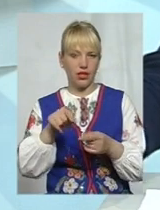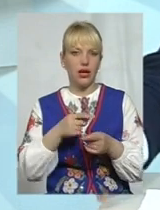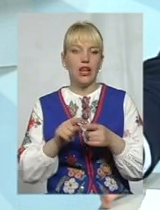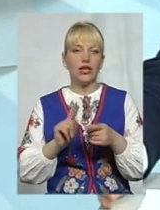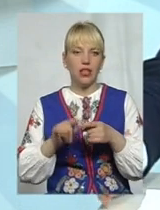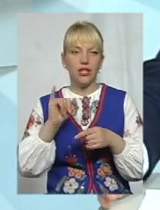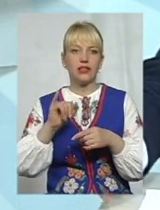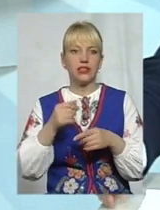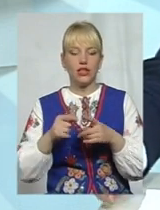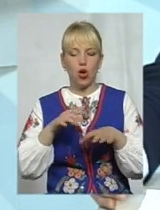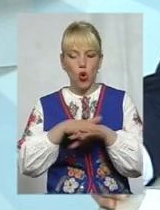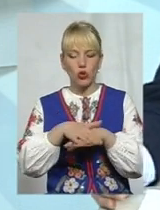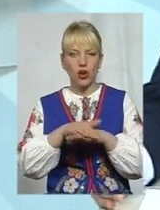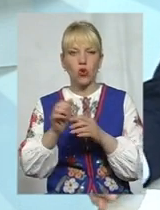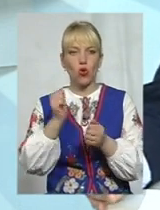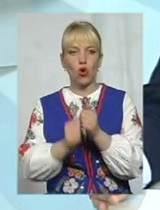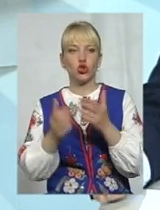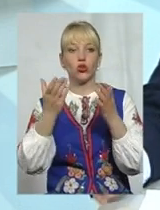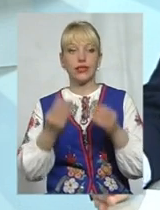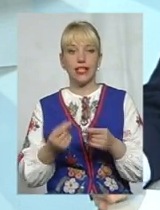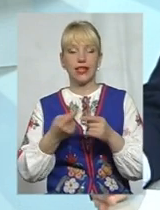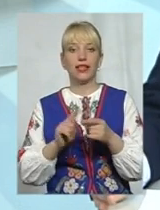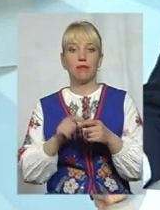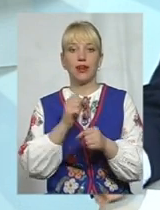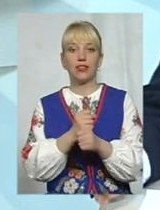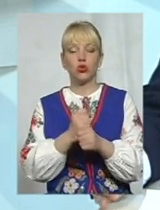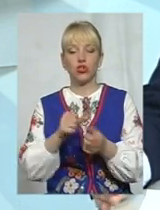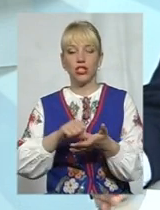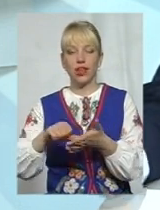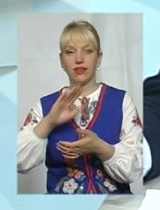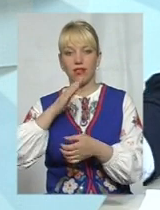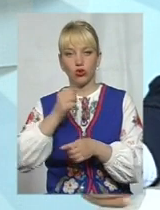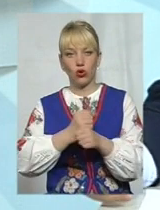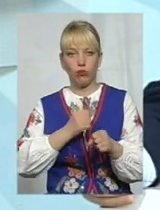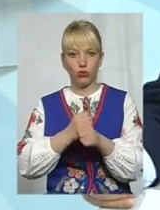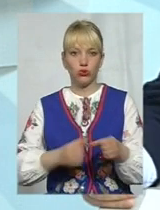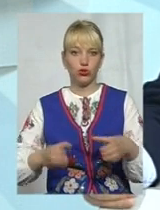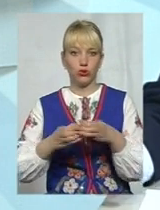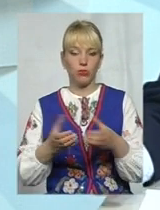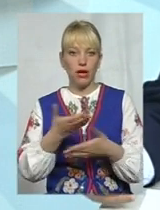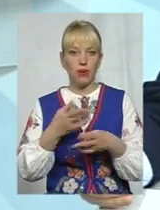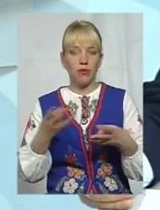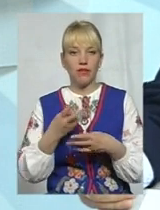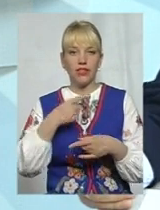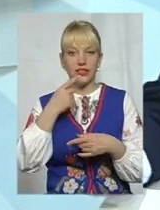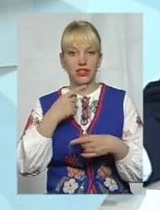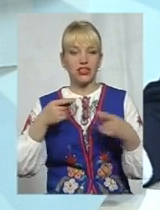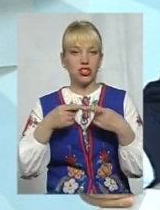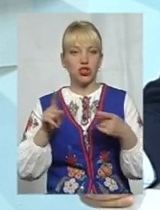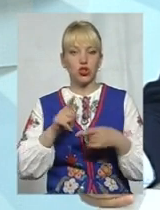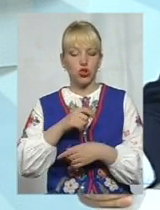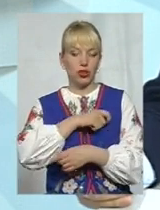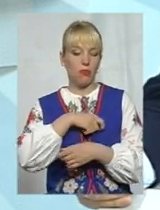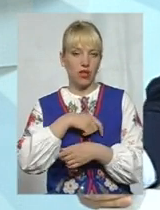розрахунки проводяться фактично кожного дня, над ним працюють члени нашої робочої групи. І ми маємо сказати чітко, що депутатам обласної ради, що